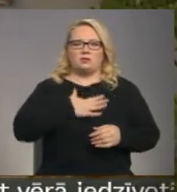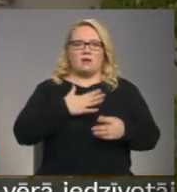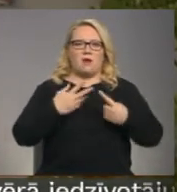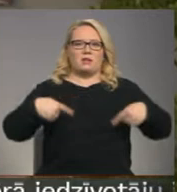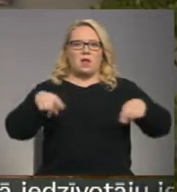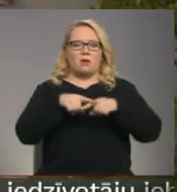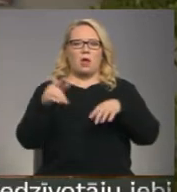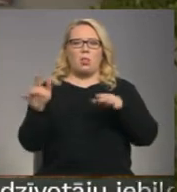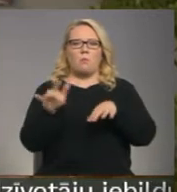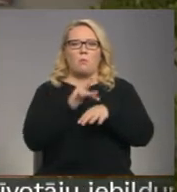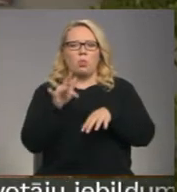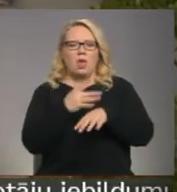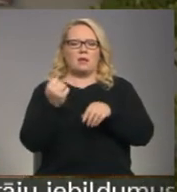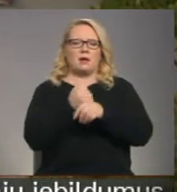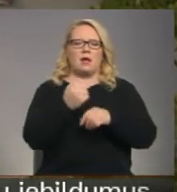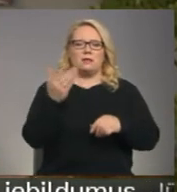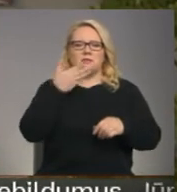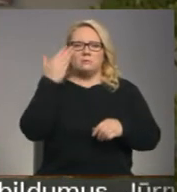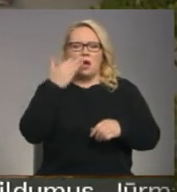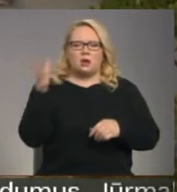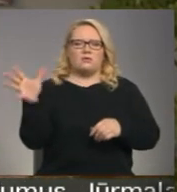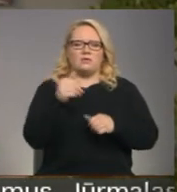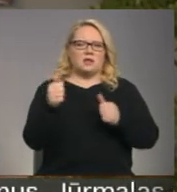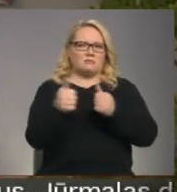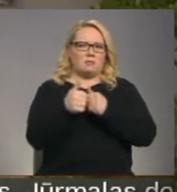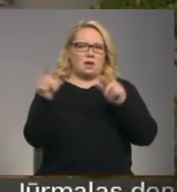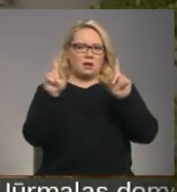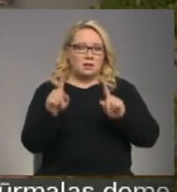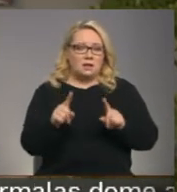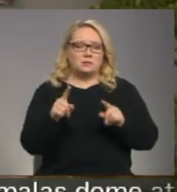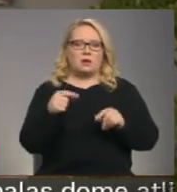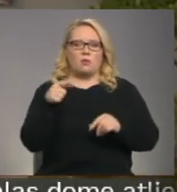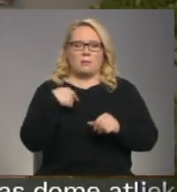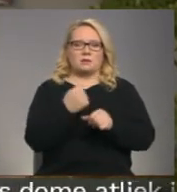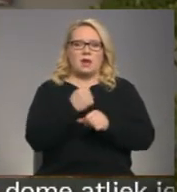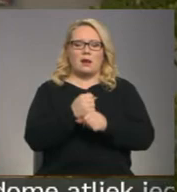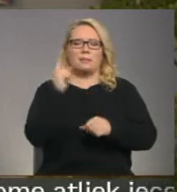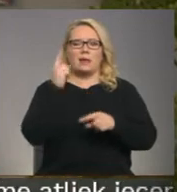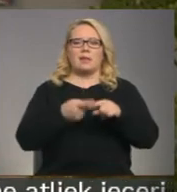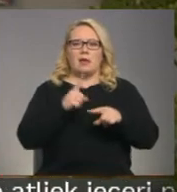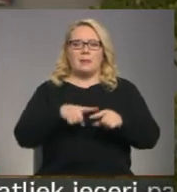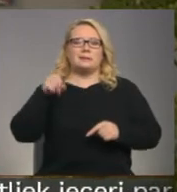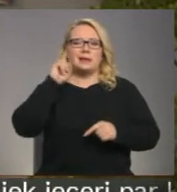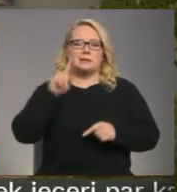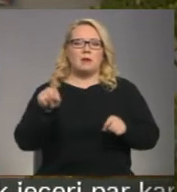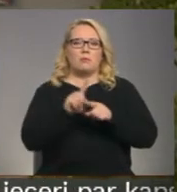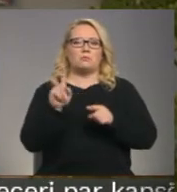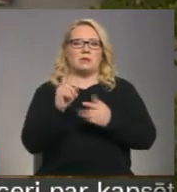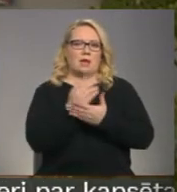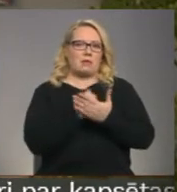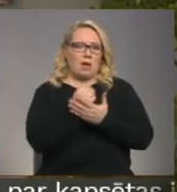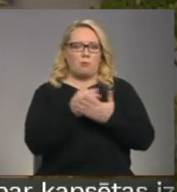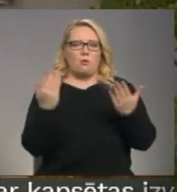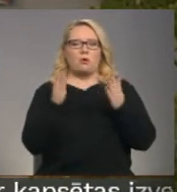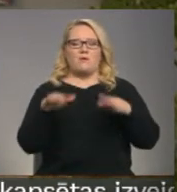gan pūtiekļi, gan smakas, gan viss tās blaknes, ko mēs šobrīd darām tikai tāpēc, ka mēs zinām, ka mums ir nākumi, kuras